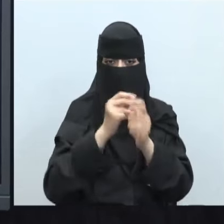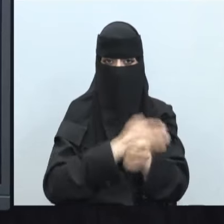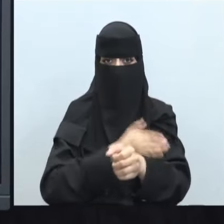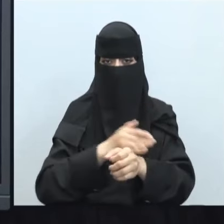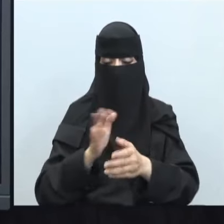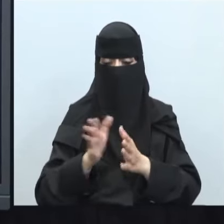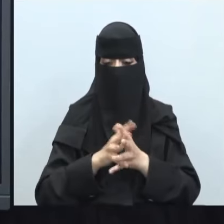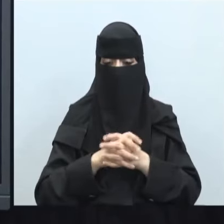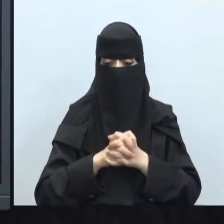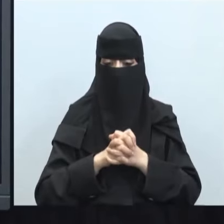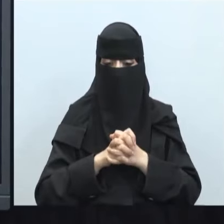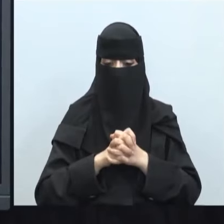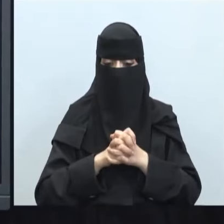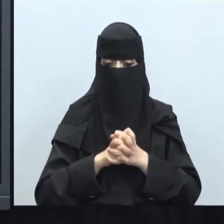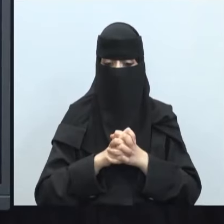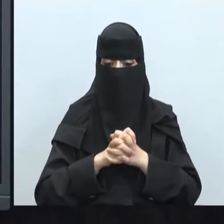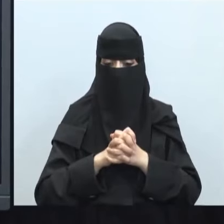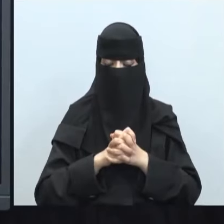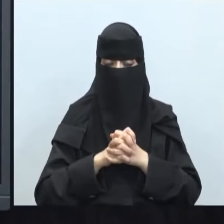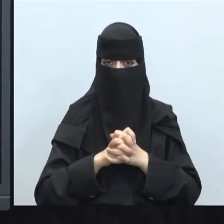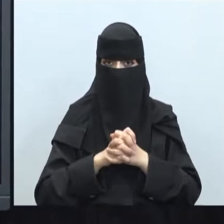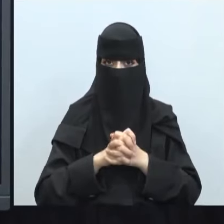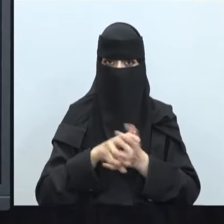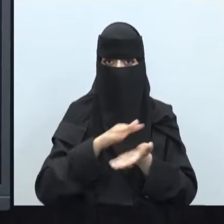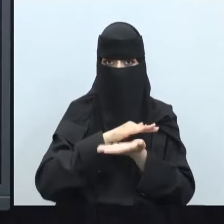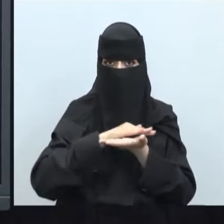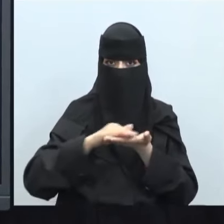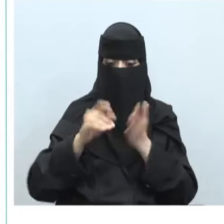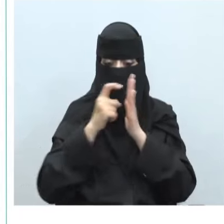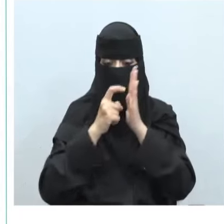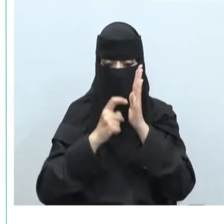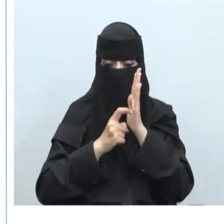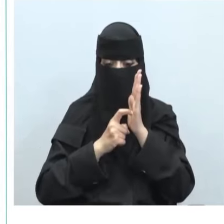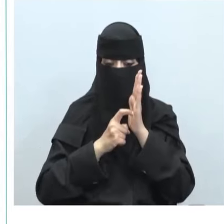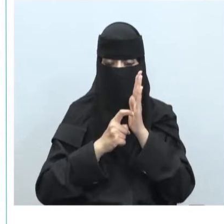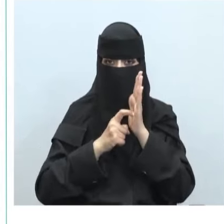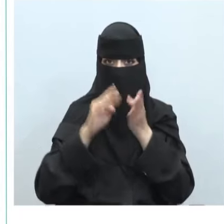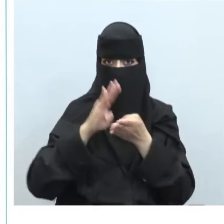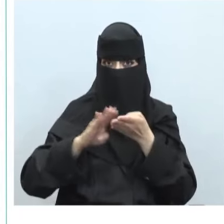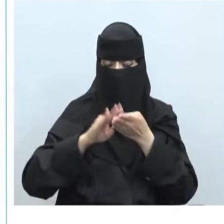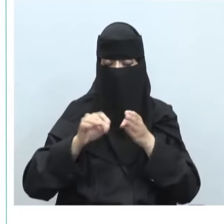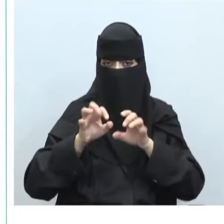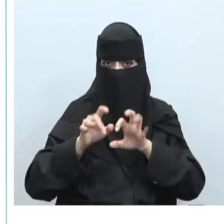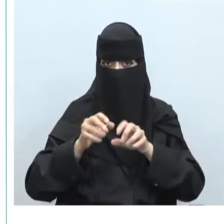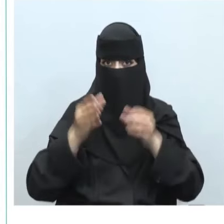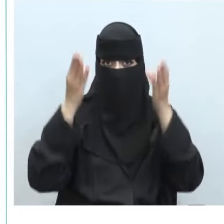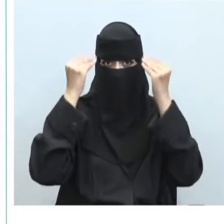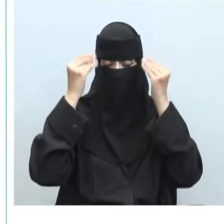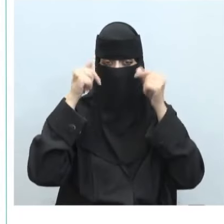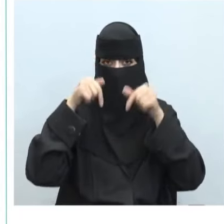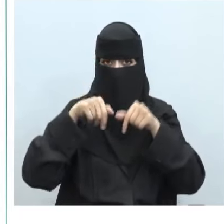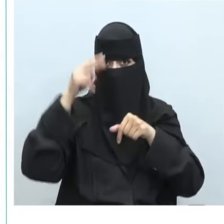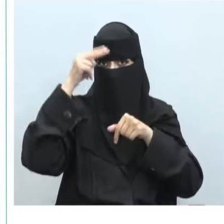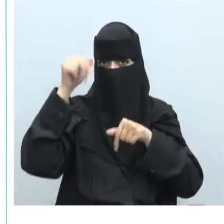في الفقرة العاشرة من السؤال الأول يغطي قانون مكافحة جرائم المعلوماتية